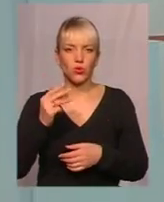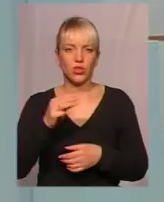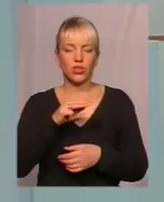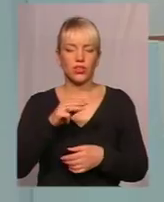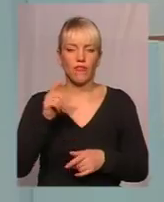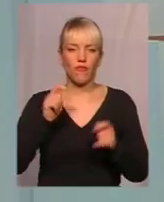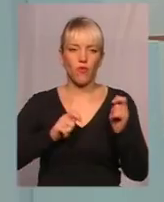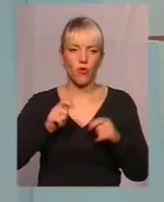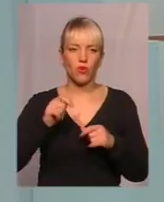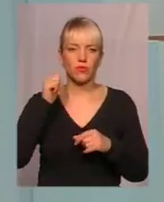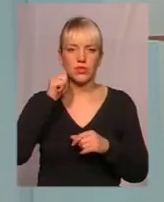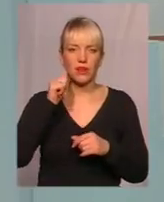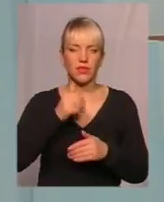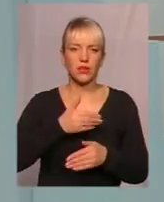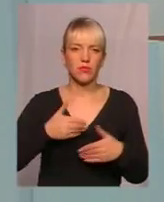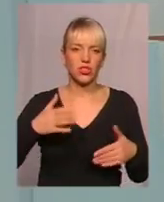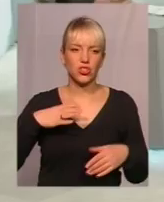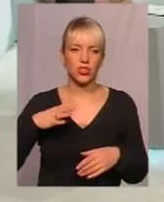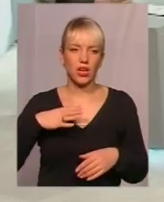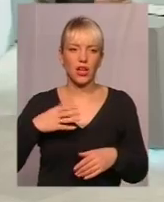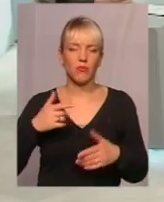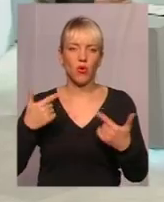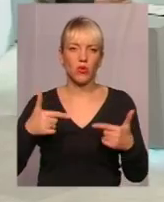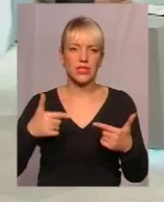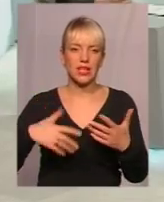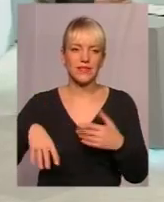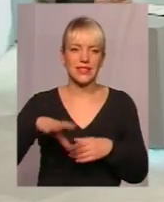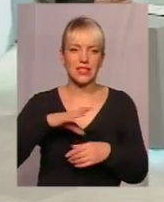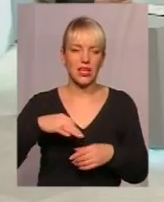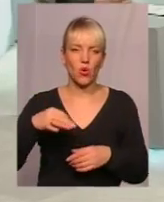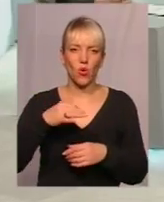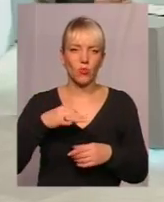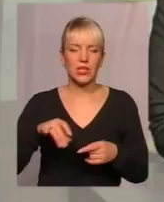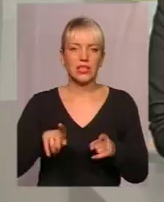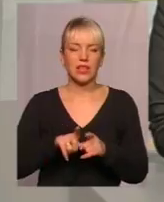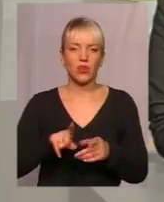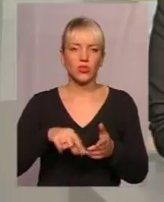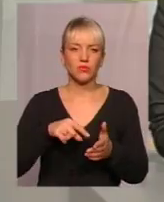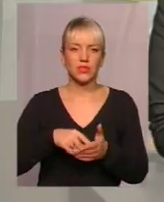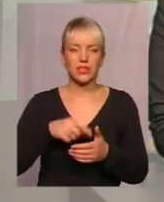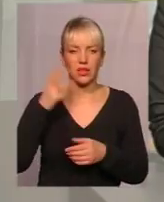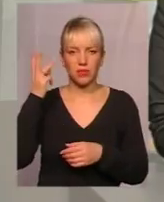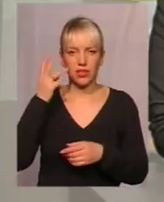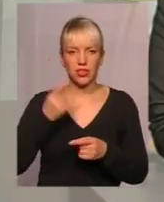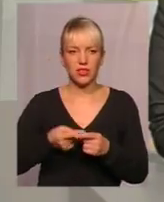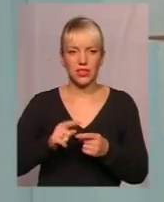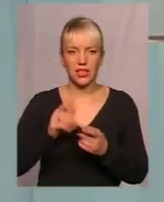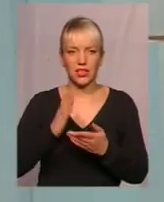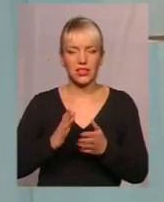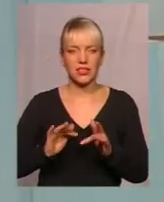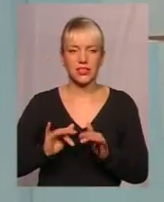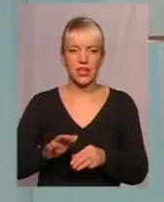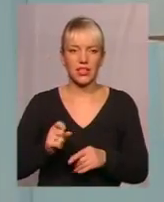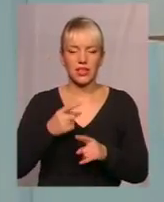Буквально завтра ми вже чекаємо гостей зі всієї області, а також з міста Хмельницького. це є захід